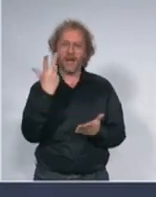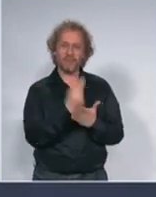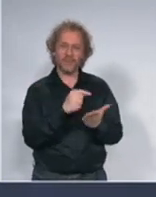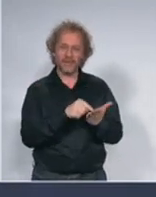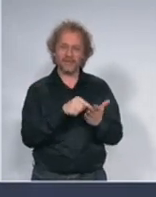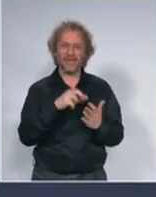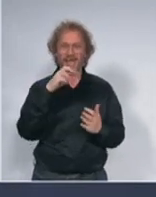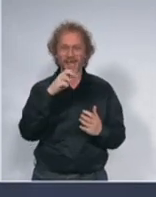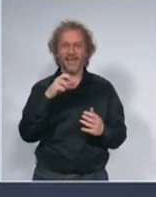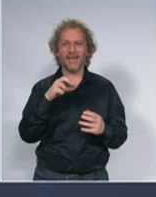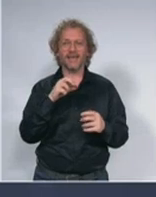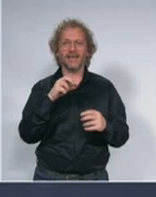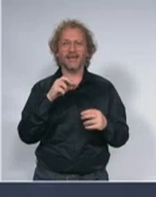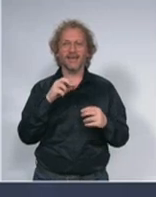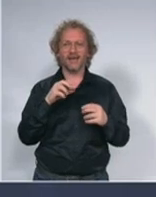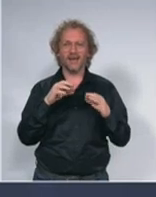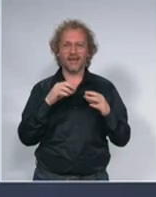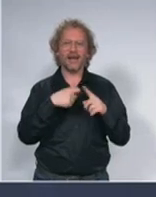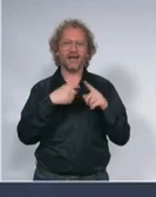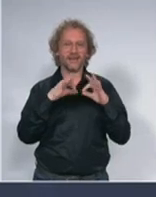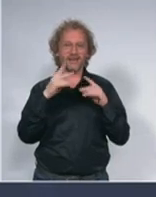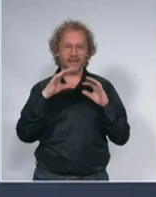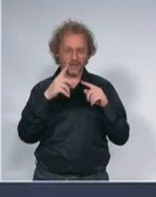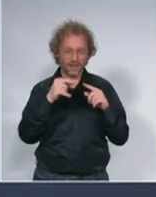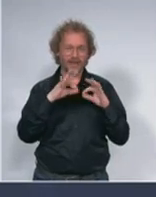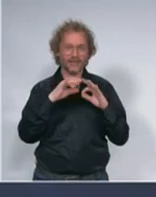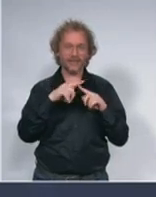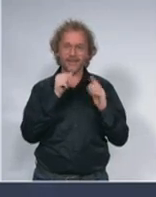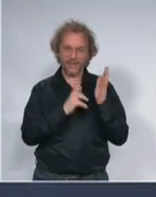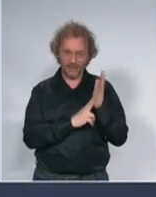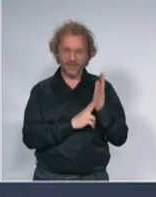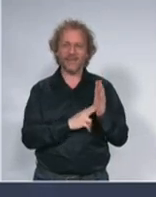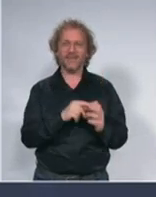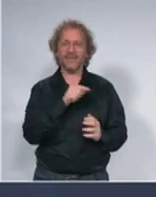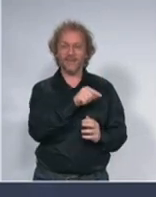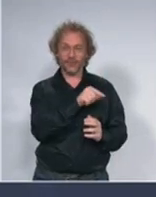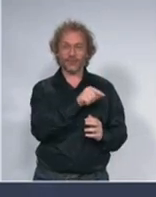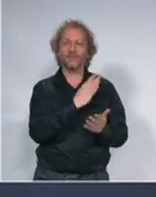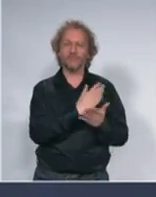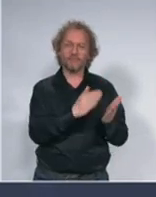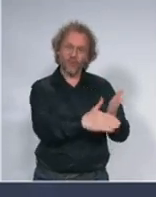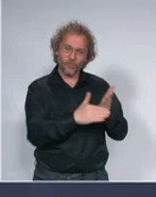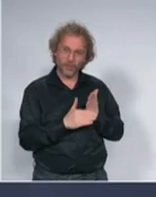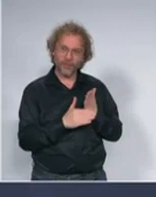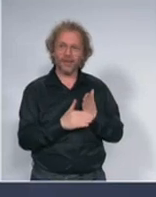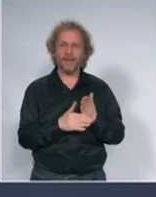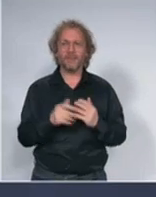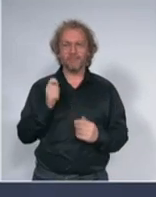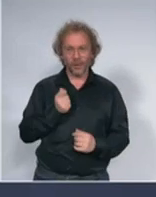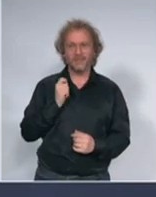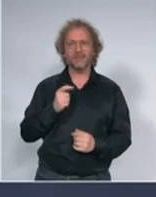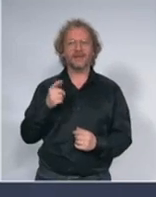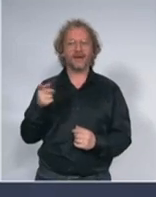pomoći ministarstvu unutrašnjih poslova i jedinicama lokalne samouprave da na najefikasniji mogući